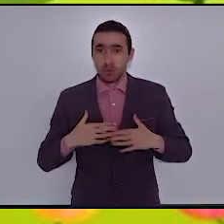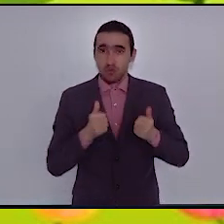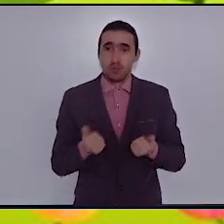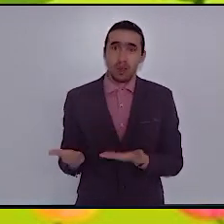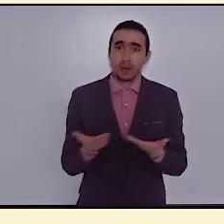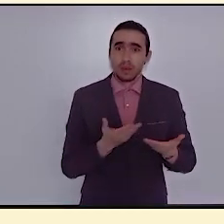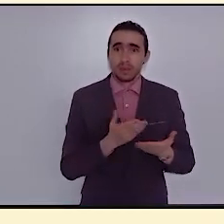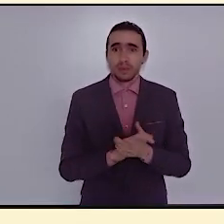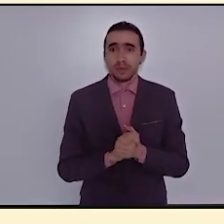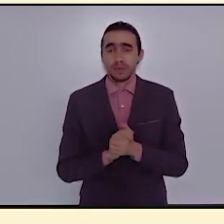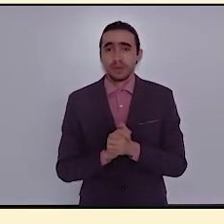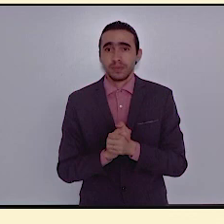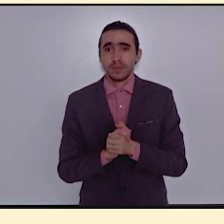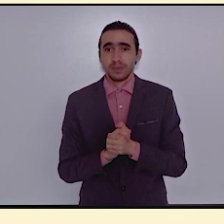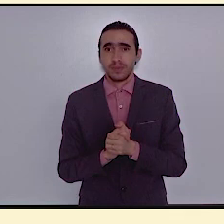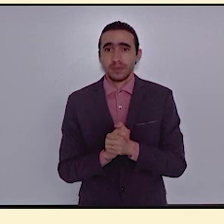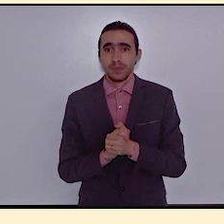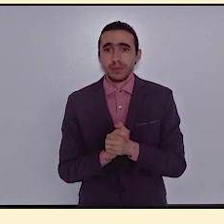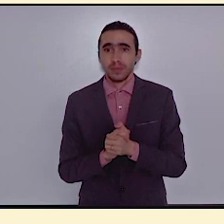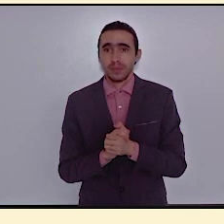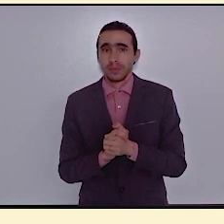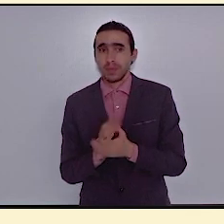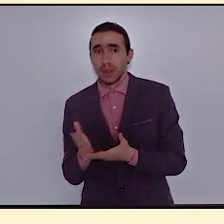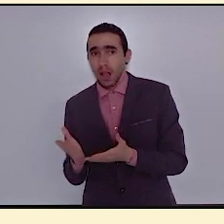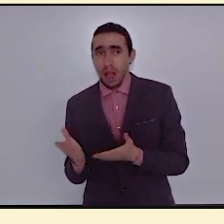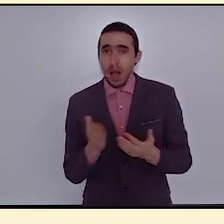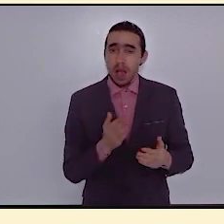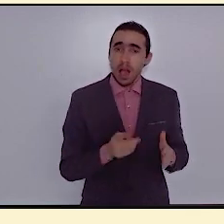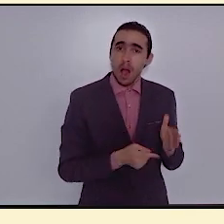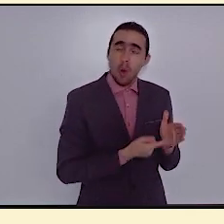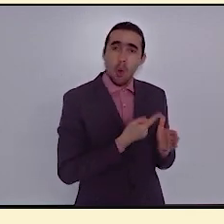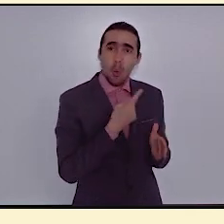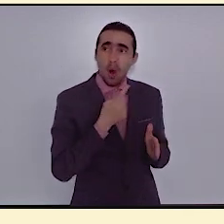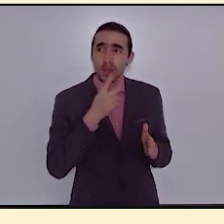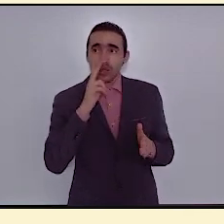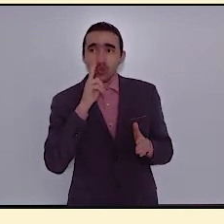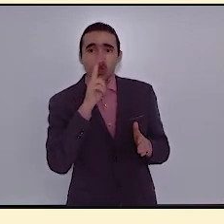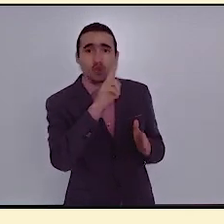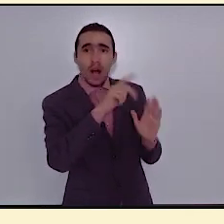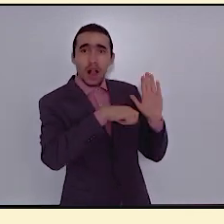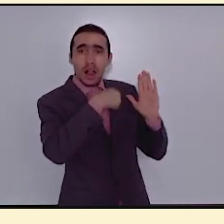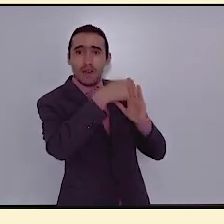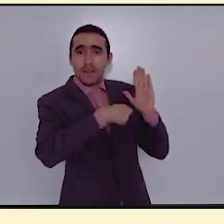بنا إذن دعونا في البداية نشاهد هذا الفيديو